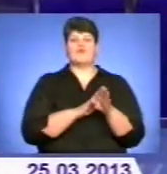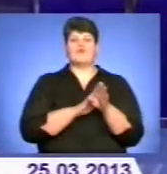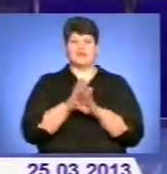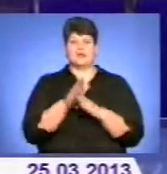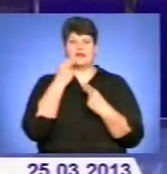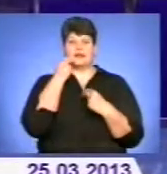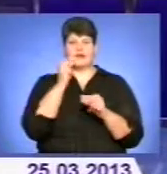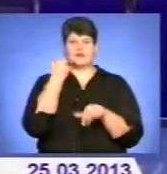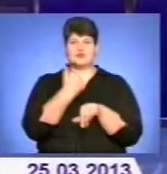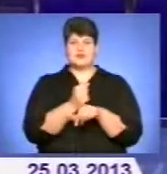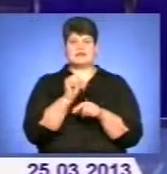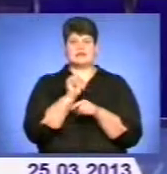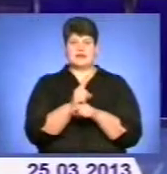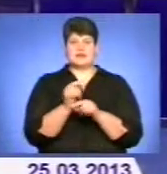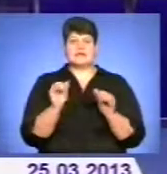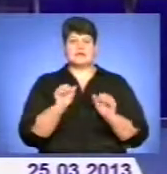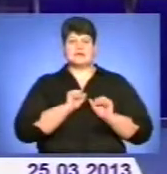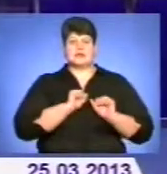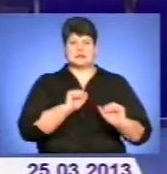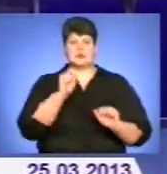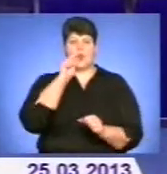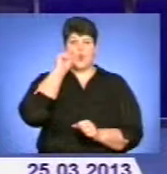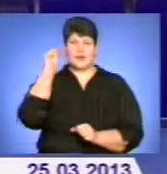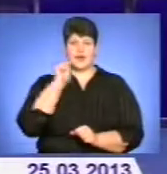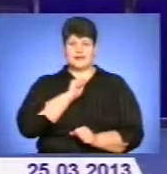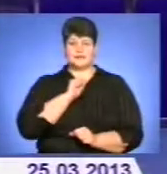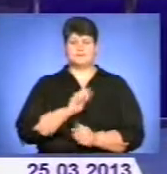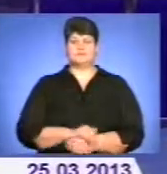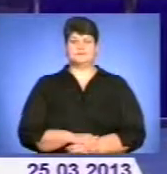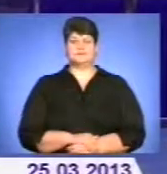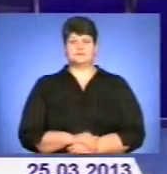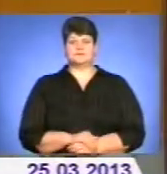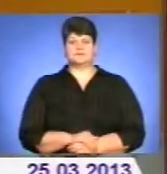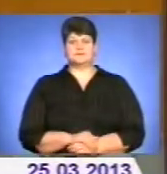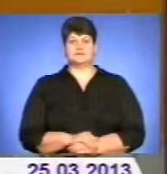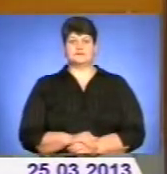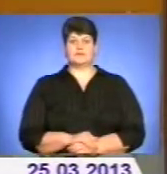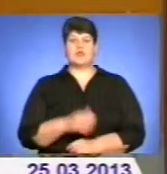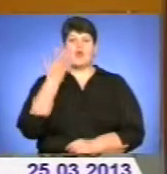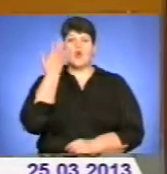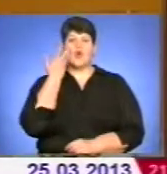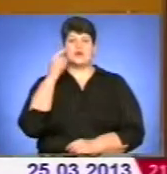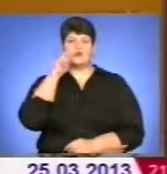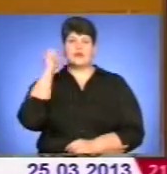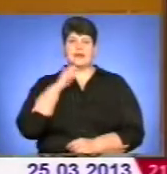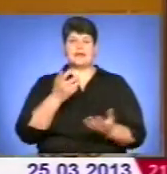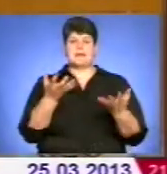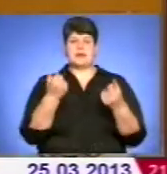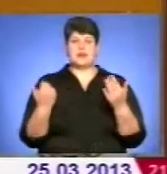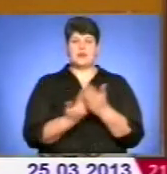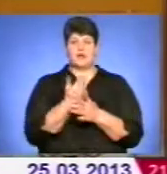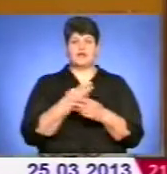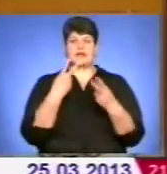основне завдання – обезпечити Україну. Докладніше Валентина Павличин. Коли в Україні прийняли новий кримінальний